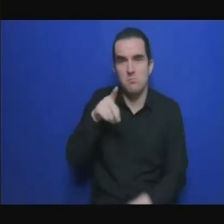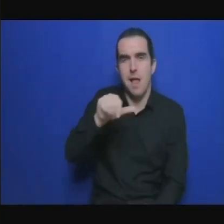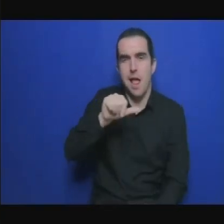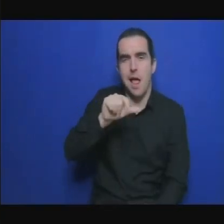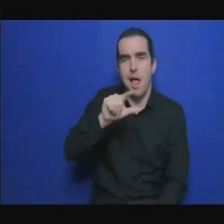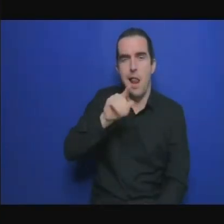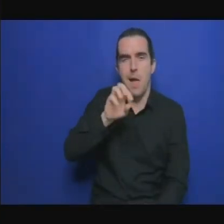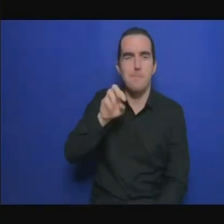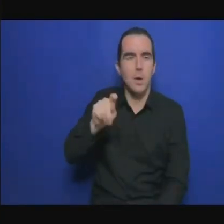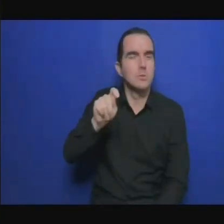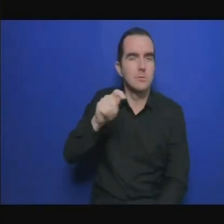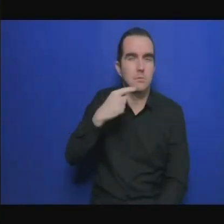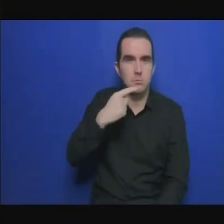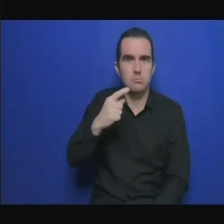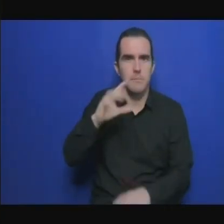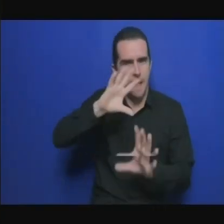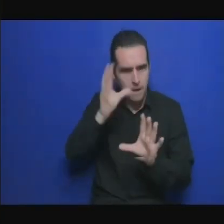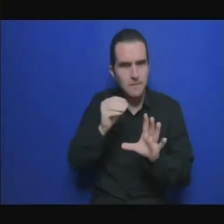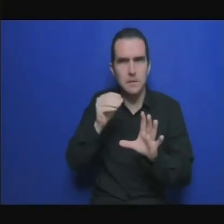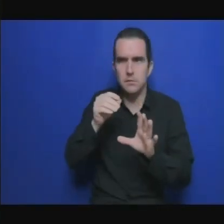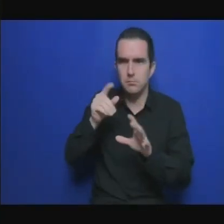donc diffusons ces informations